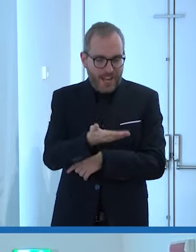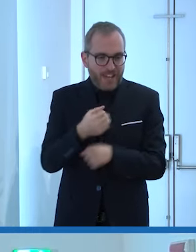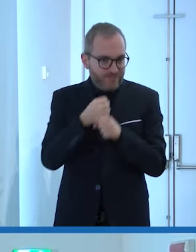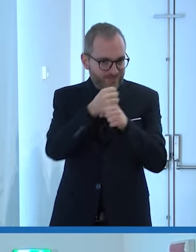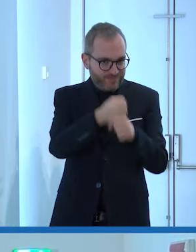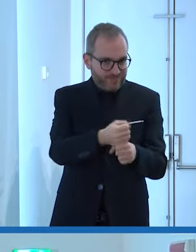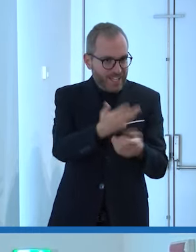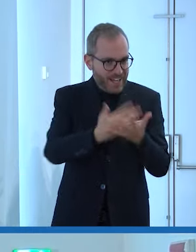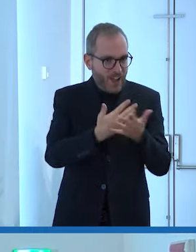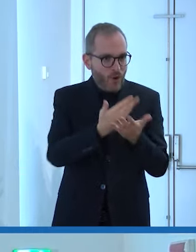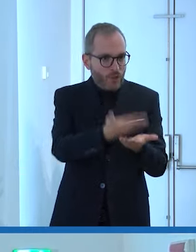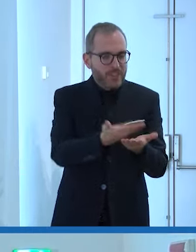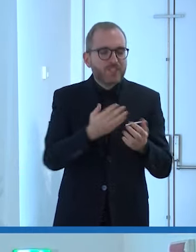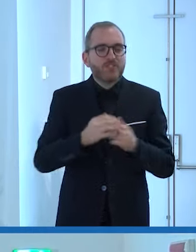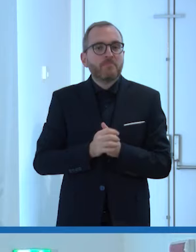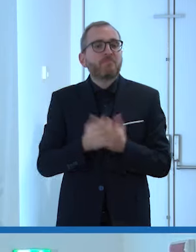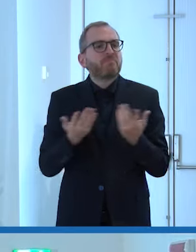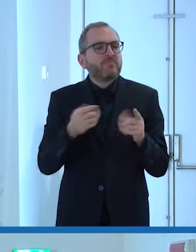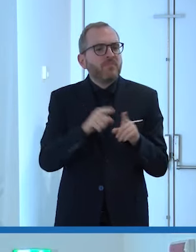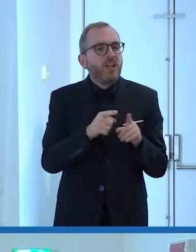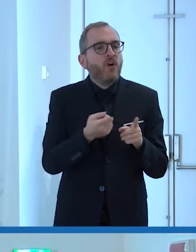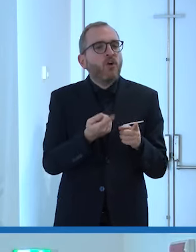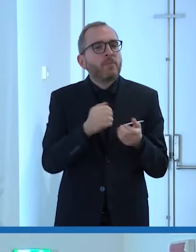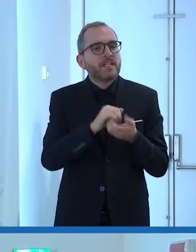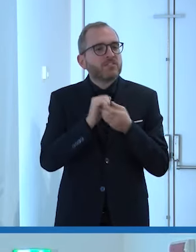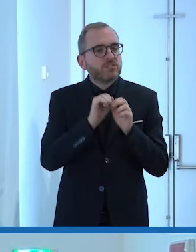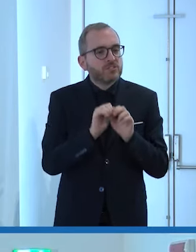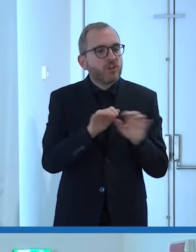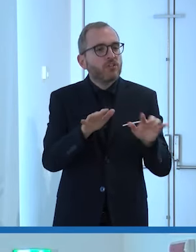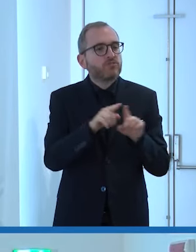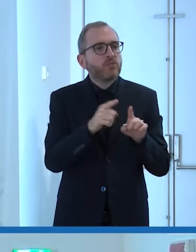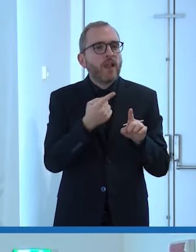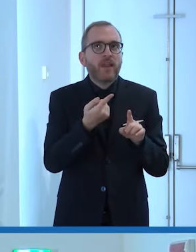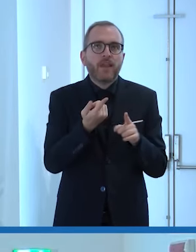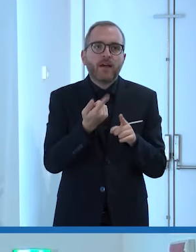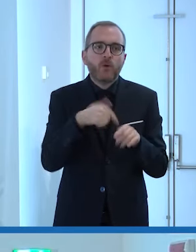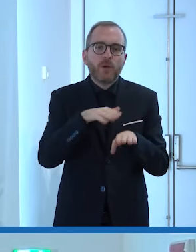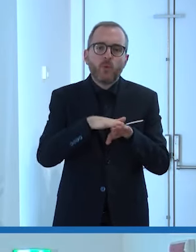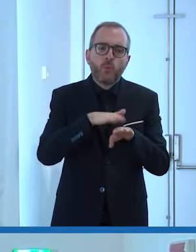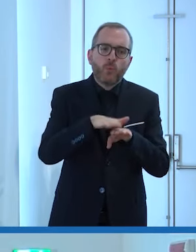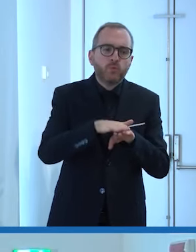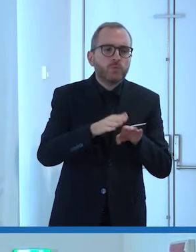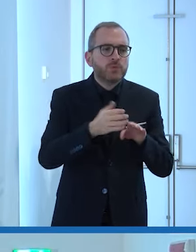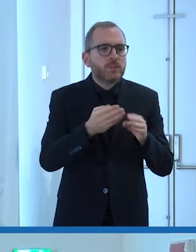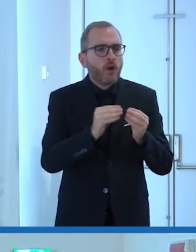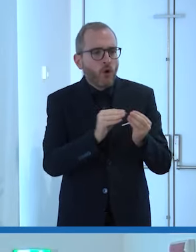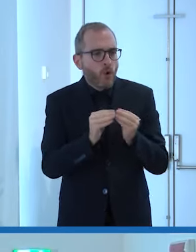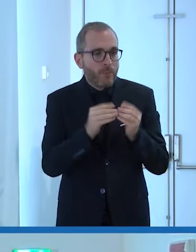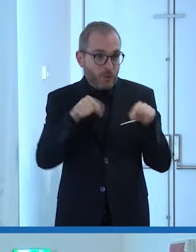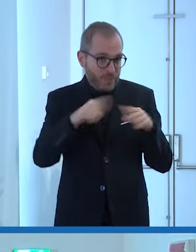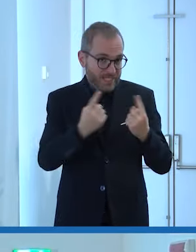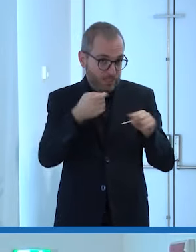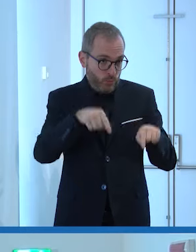raccontaci come come possono essere usati i social in questo caso